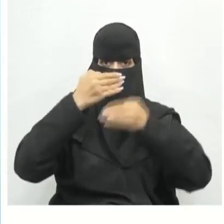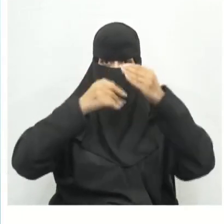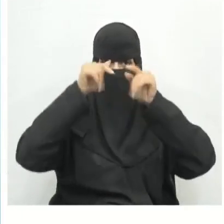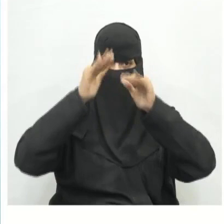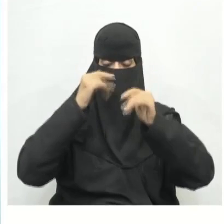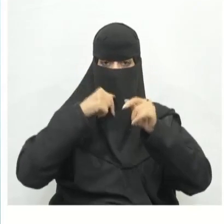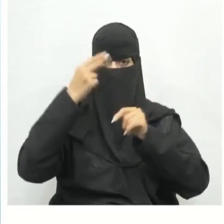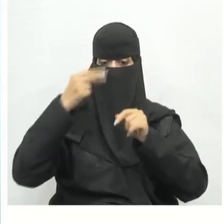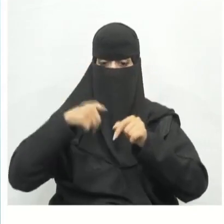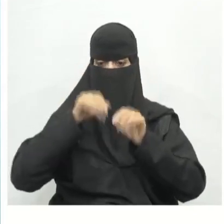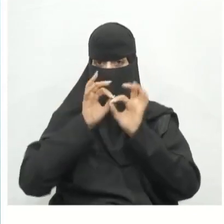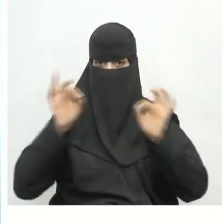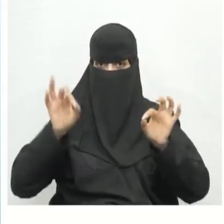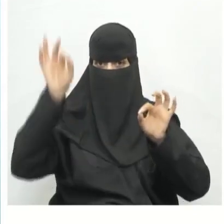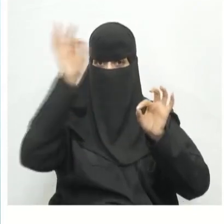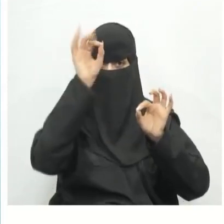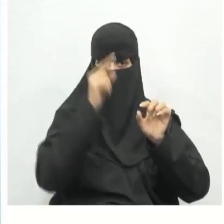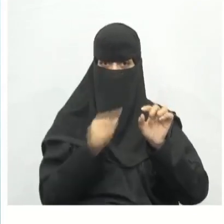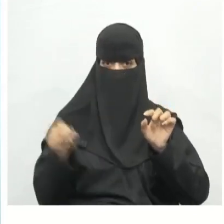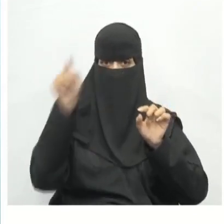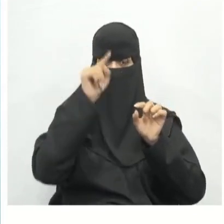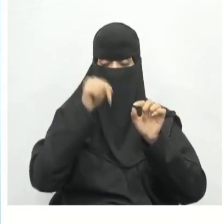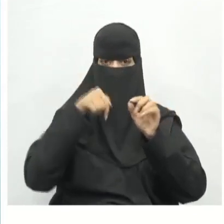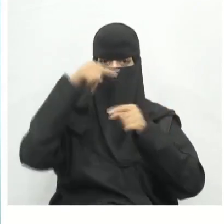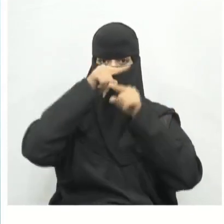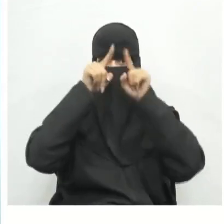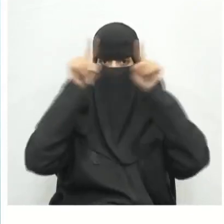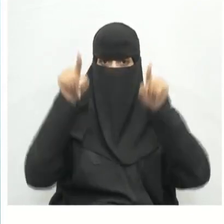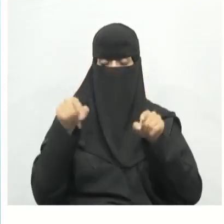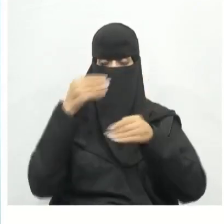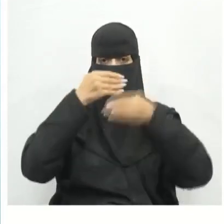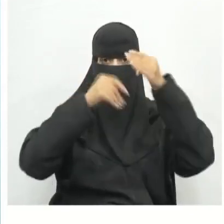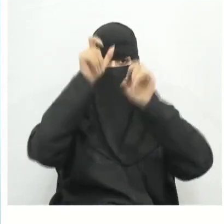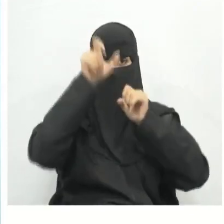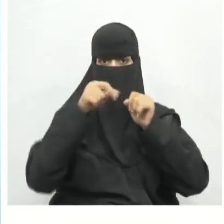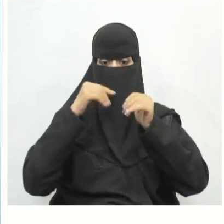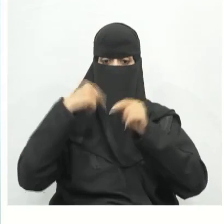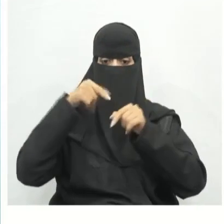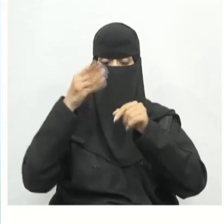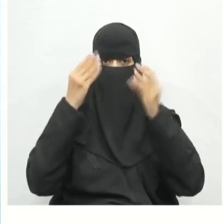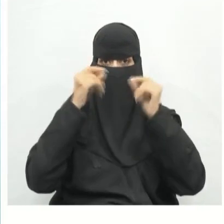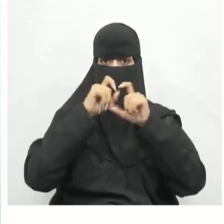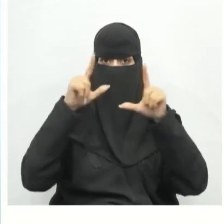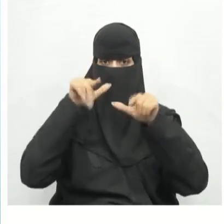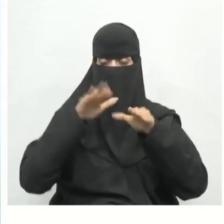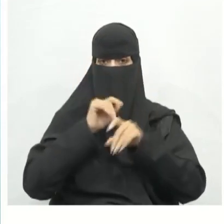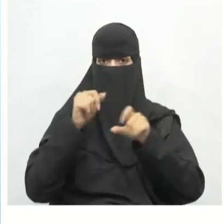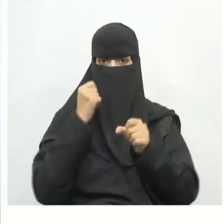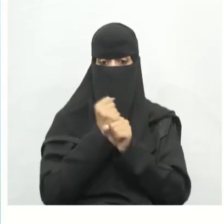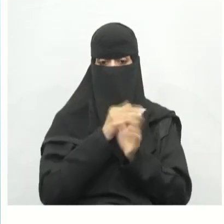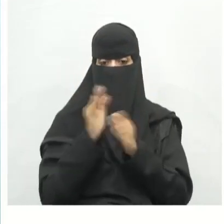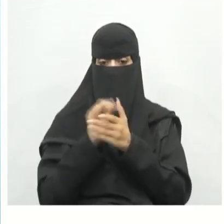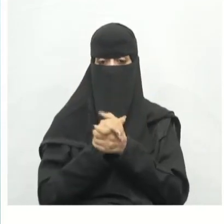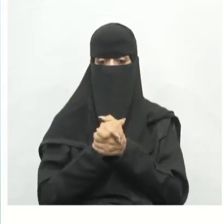وتحرير الأشكال مثل الخطوط والدوائر والمضلعات والأدوات لإنشاء الأبعاد والتعليقات التضيحية والتضليل